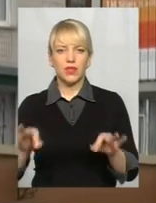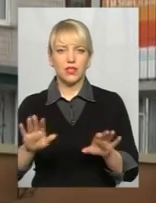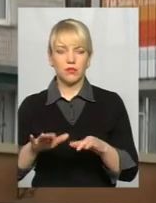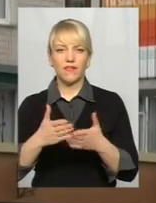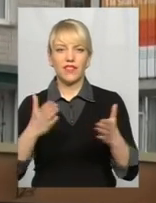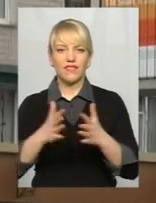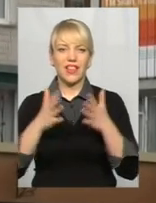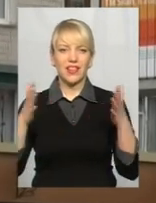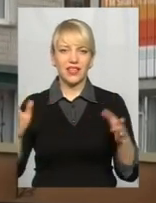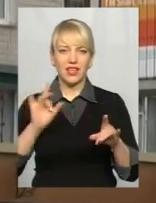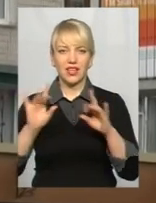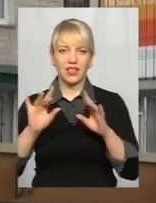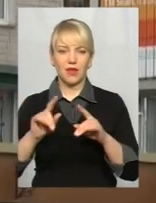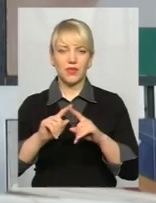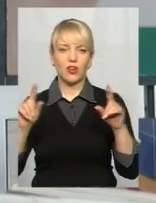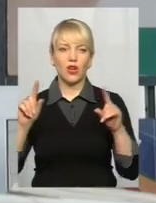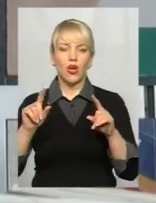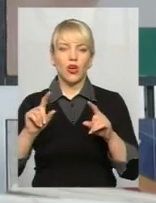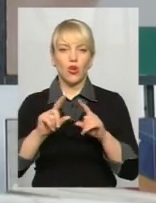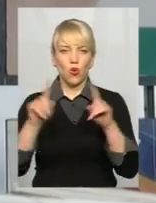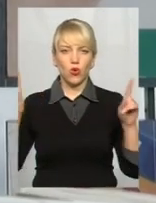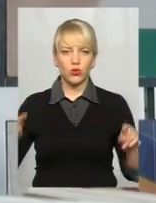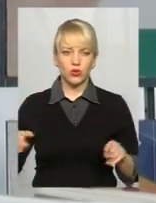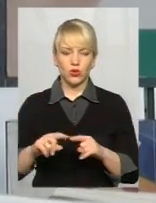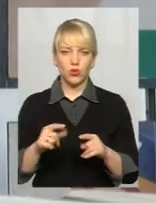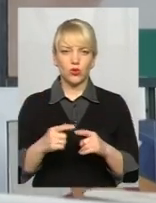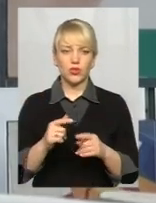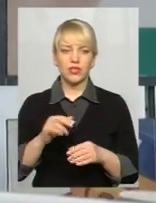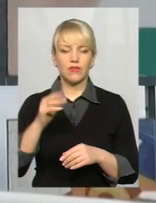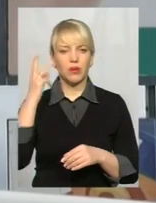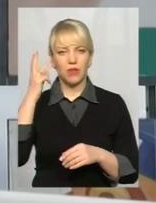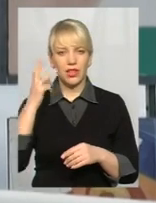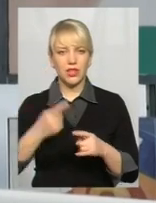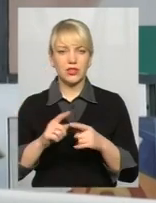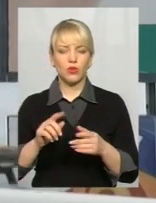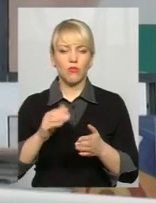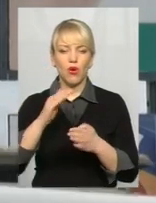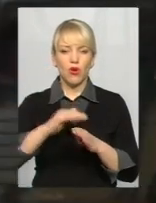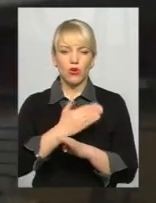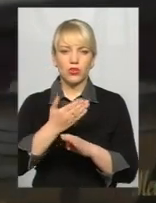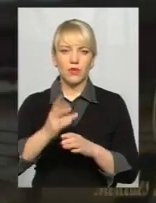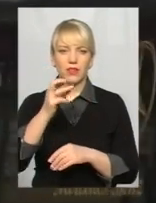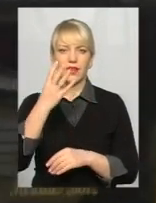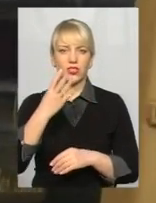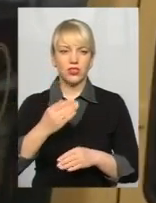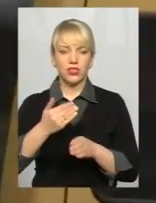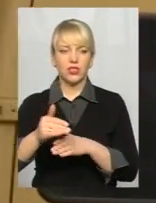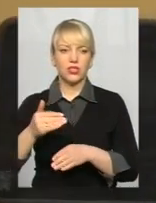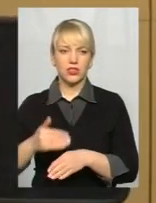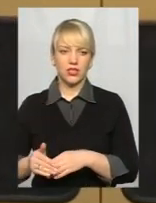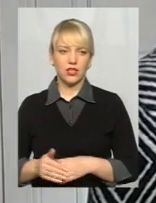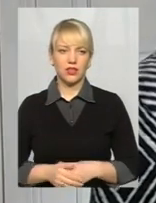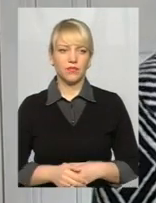зручності в управлінні архітектури місто розбили на 4 укрупнені економіко-планувальні зони, розповідає фахівець реклами Валентина